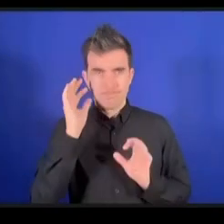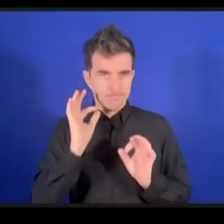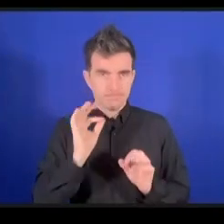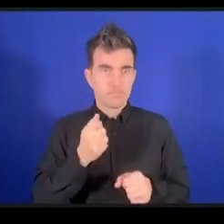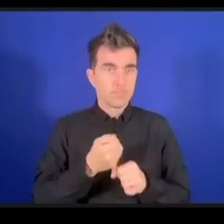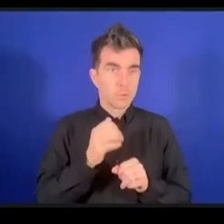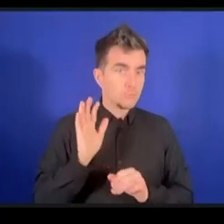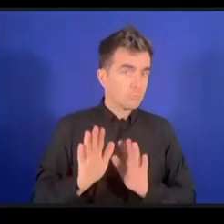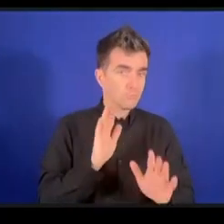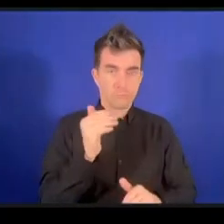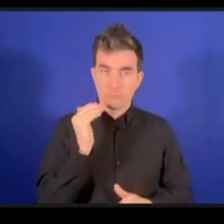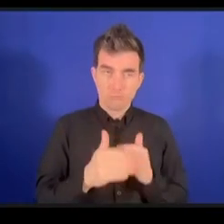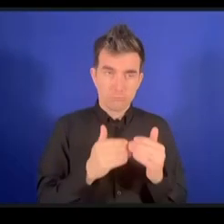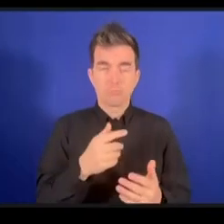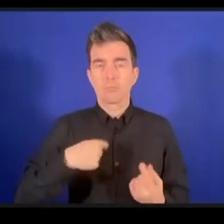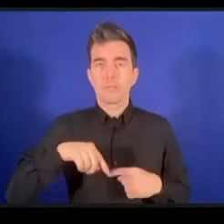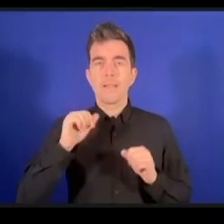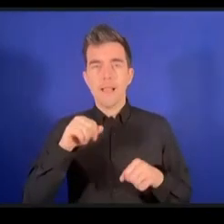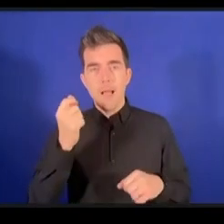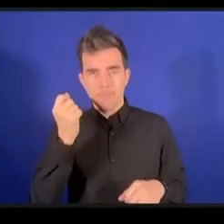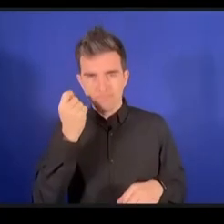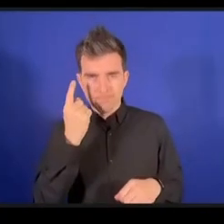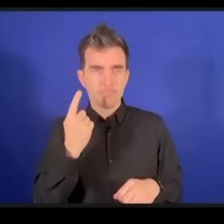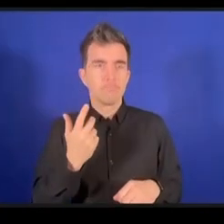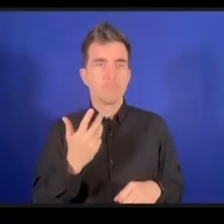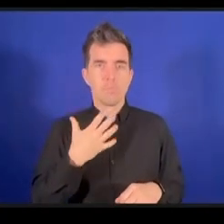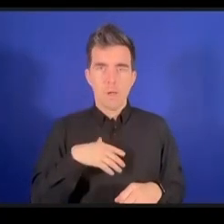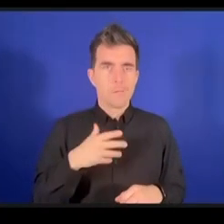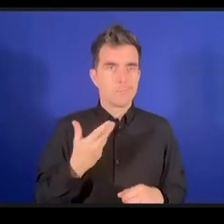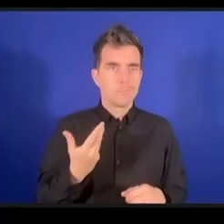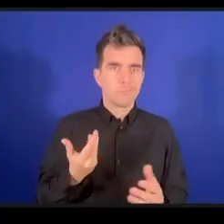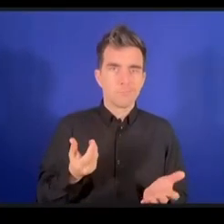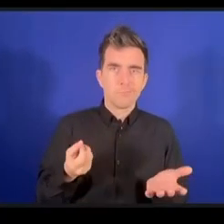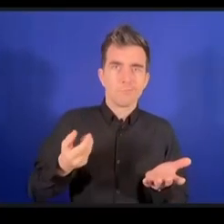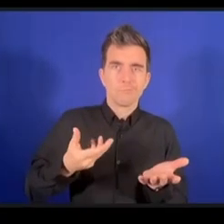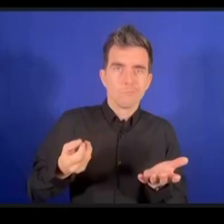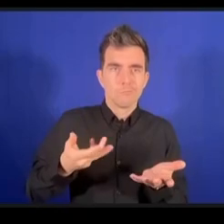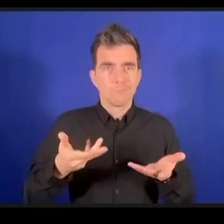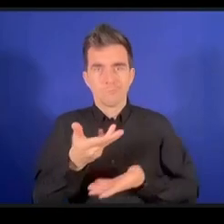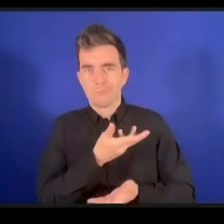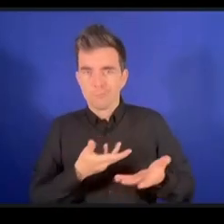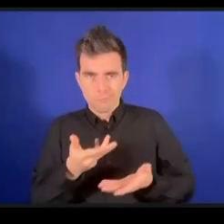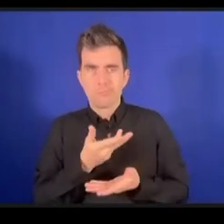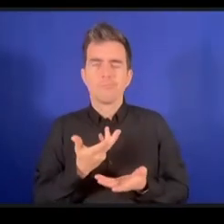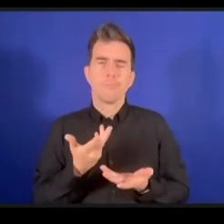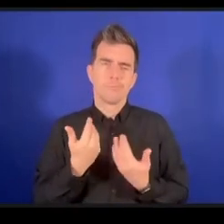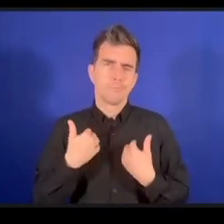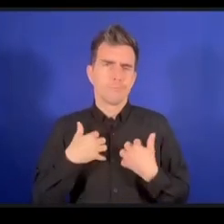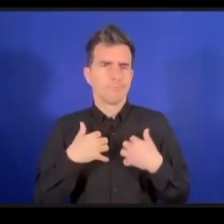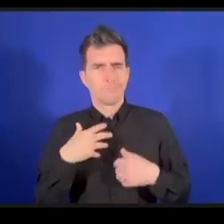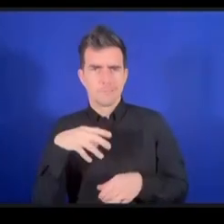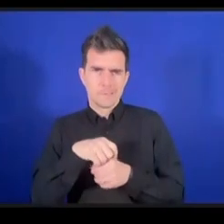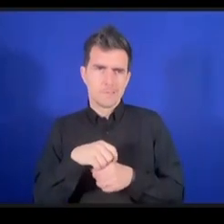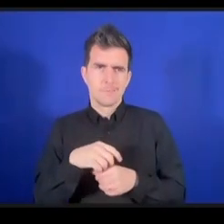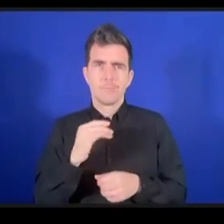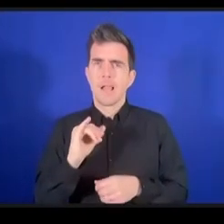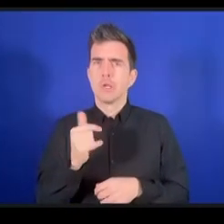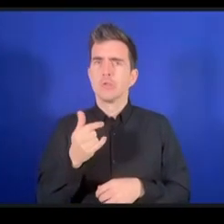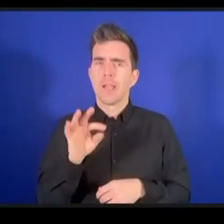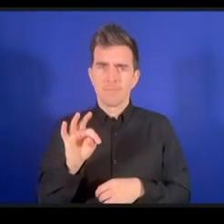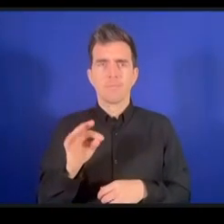العمل التي تقومون به حتى نتمكن من دعمه والمساهمة فيه